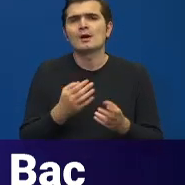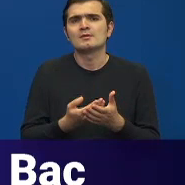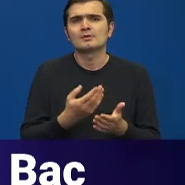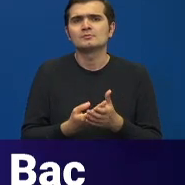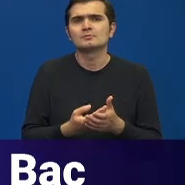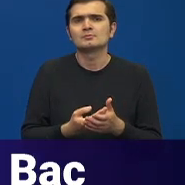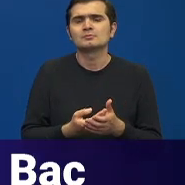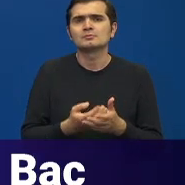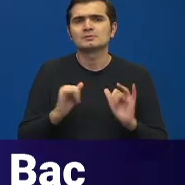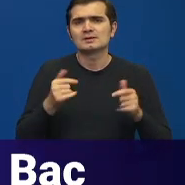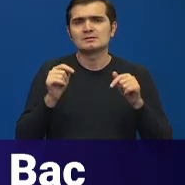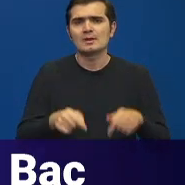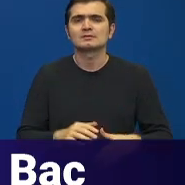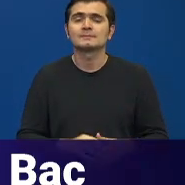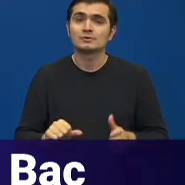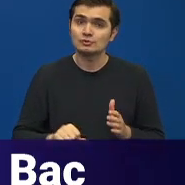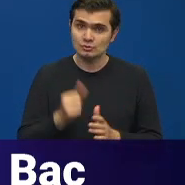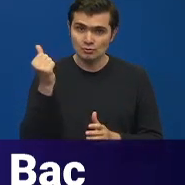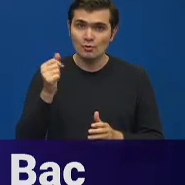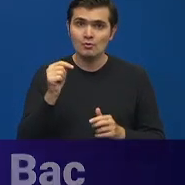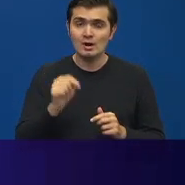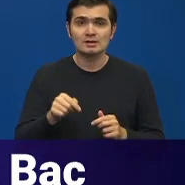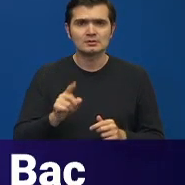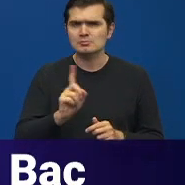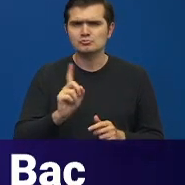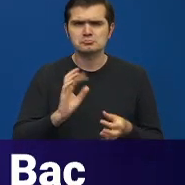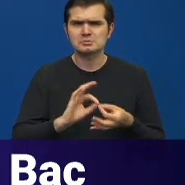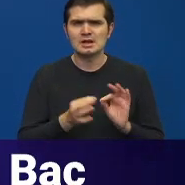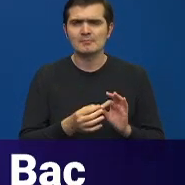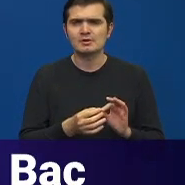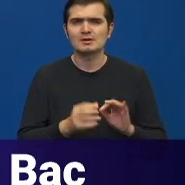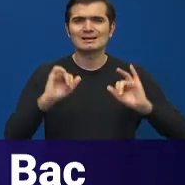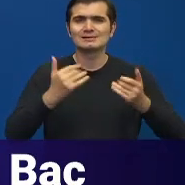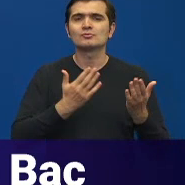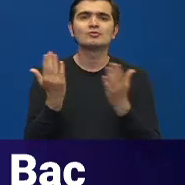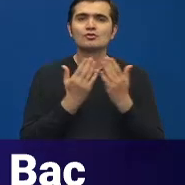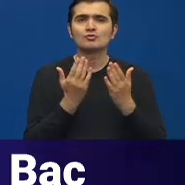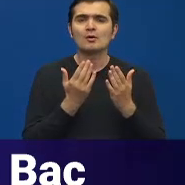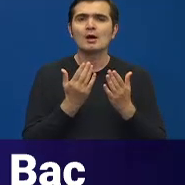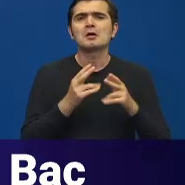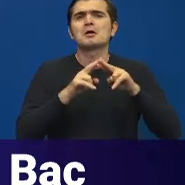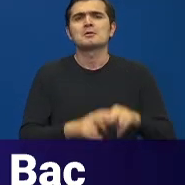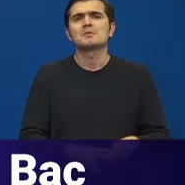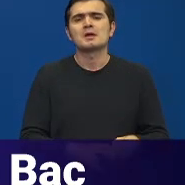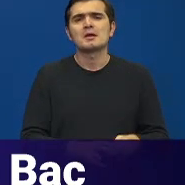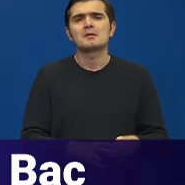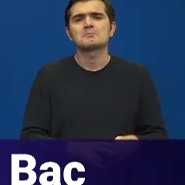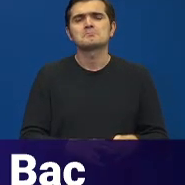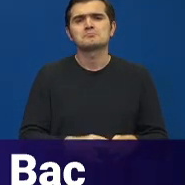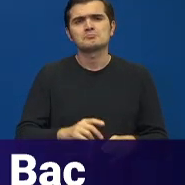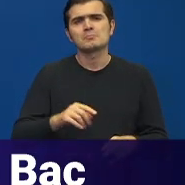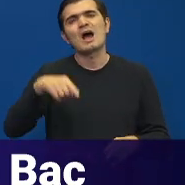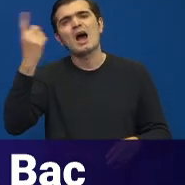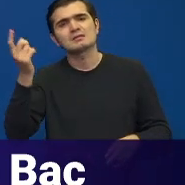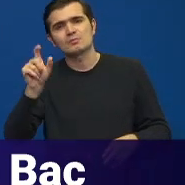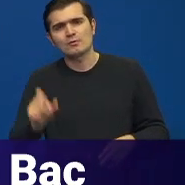care acest lucru se întâmplă. Din nou, asta nu înseamnă că situația școlară pe fiecare disciplină nu se încheie de către profesorul care